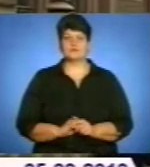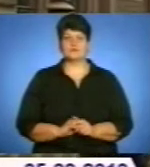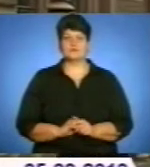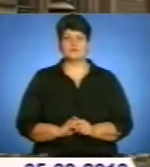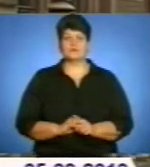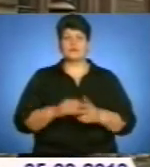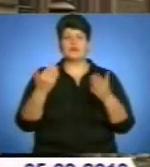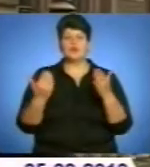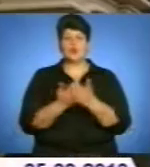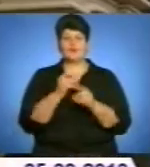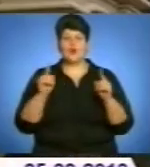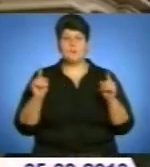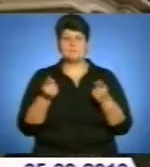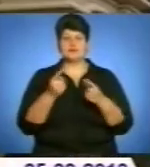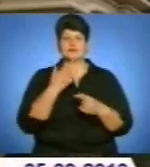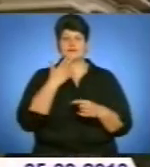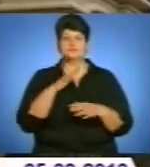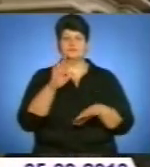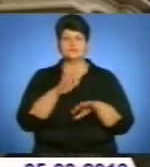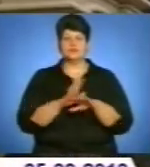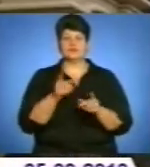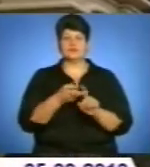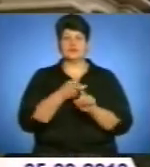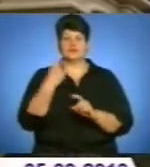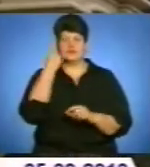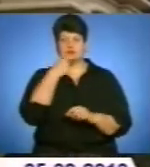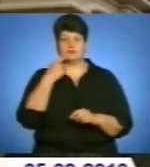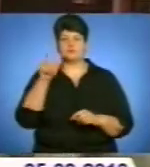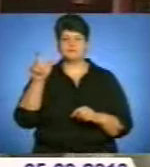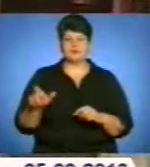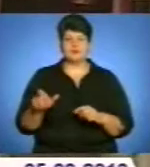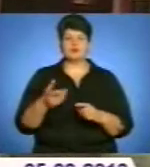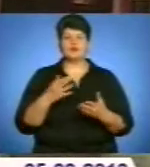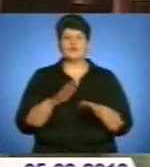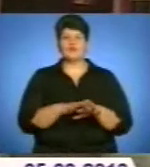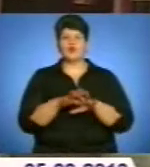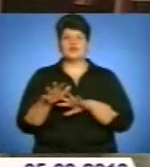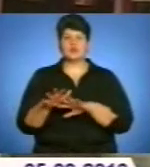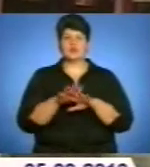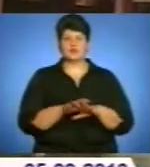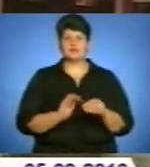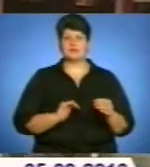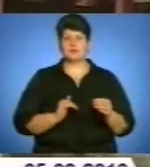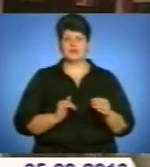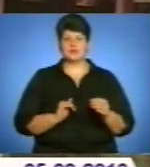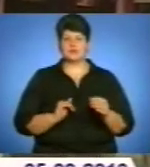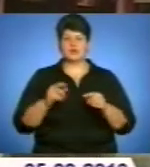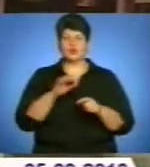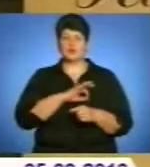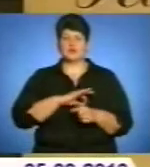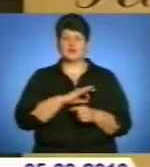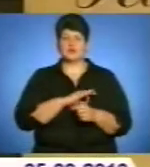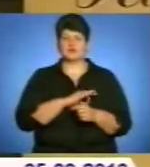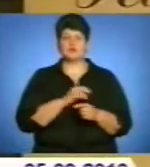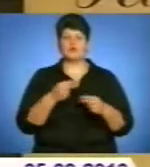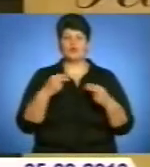Нові обмеження Нацбанку України стосуватимуться фізичних осіб в розрахунках з юридичними суб'єктами та підприємцями. Постанова також торкнеться у